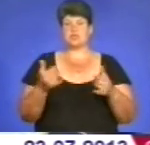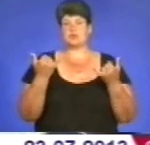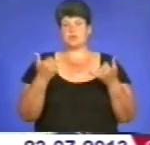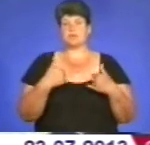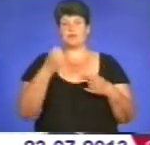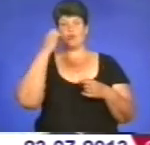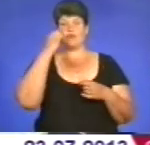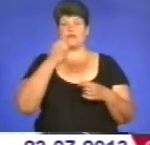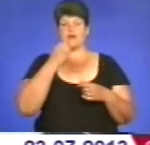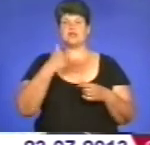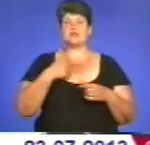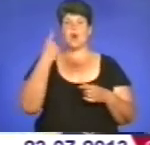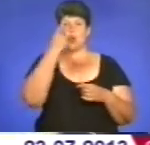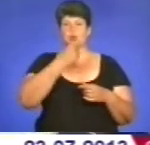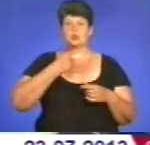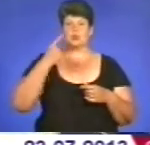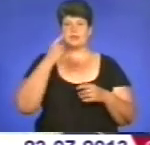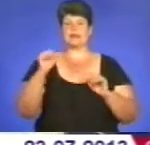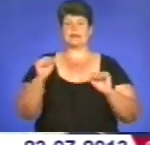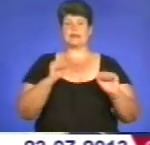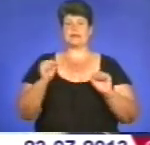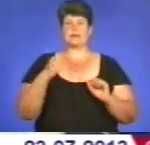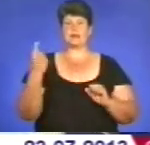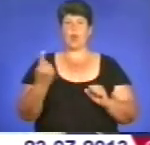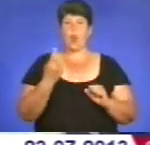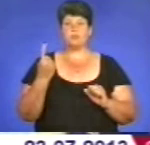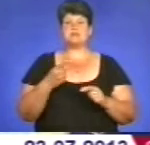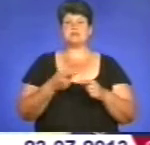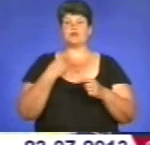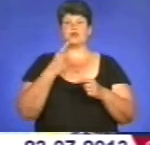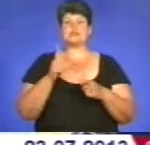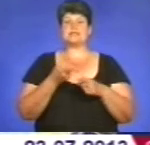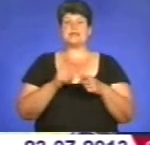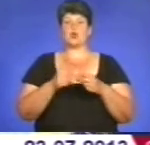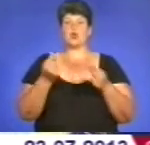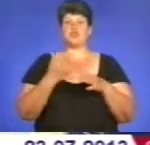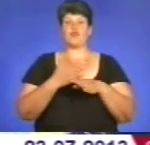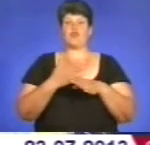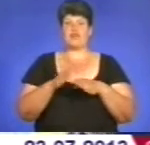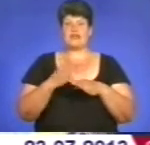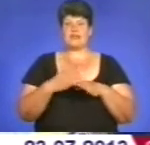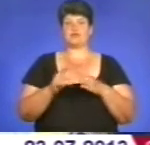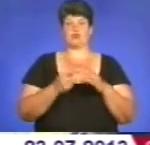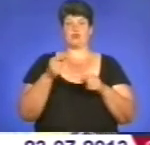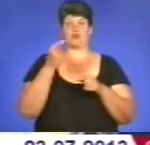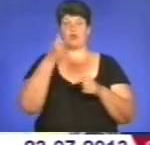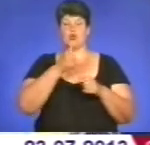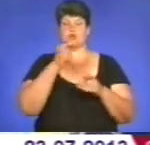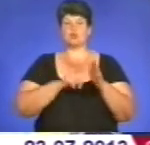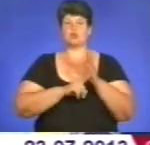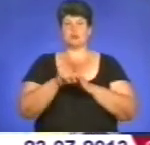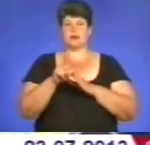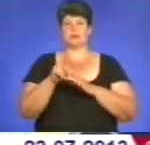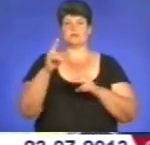вдячні, я особисто як керівник області, скалачани, що ці кошти виділені. В цьому році ми розпочинаємо добудову реконструкції